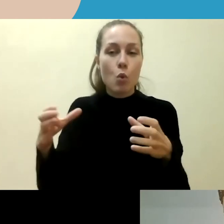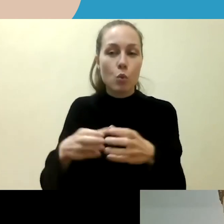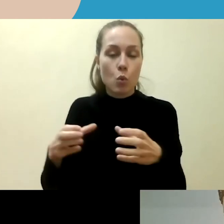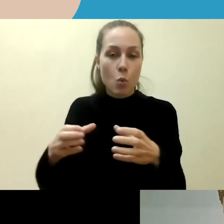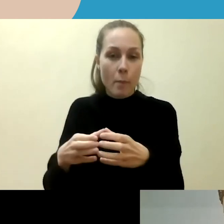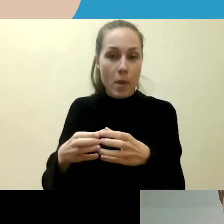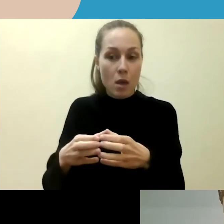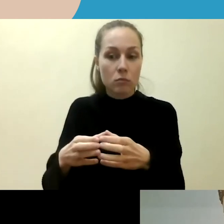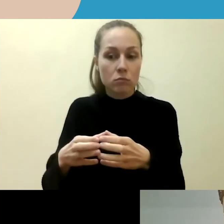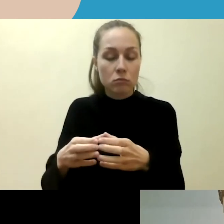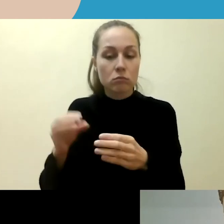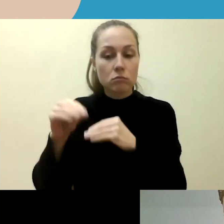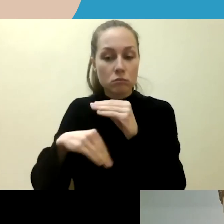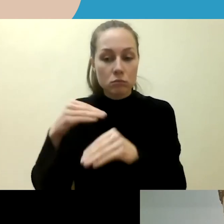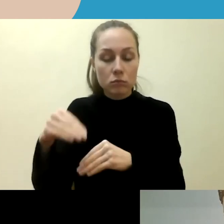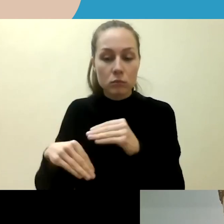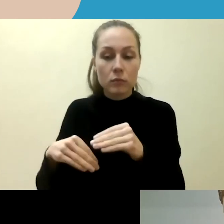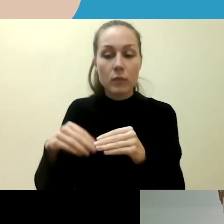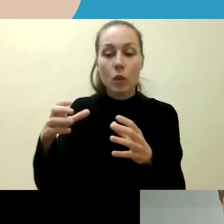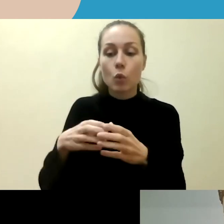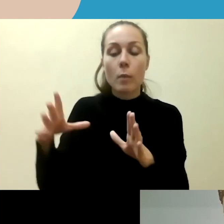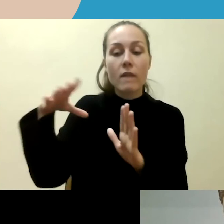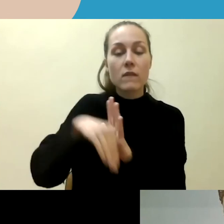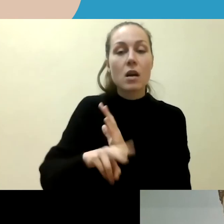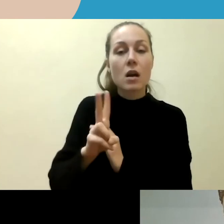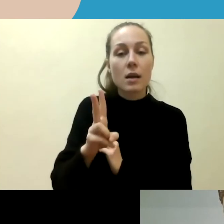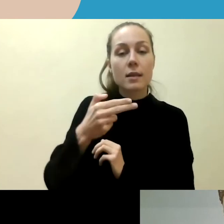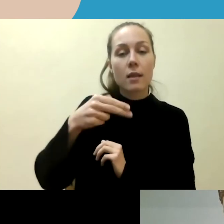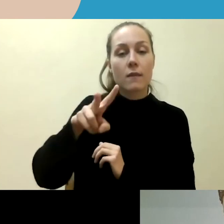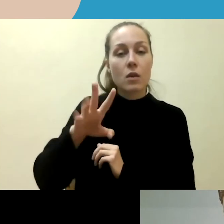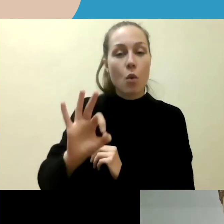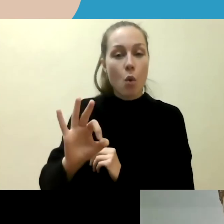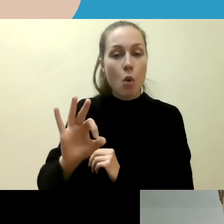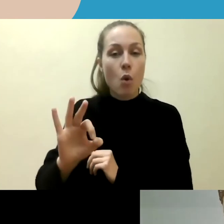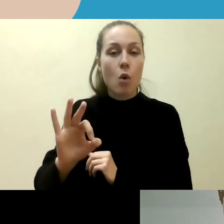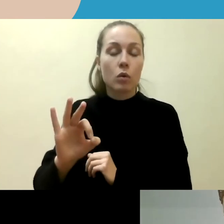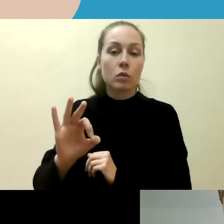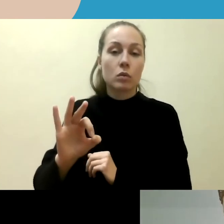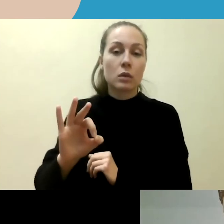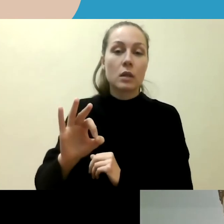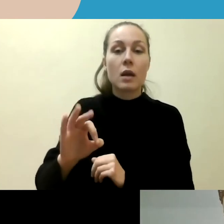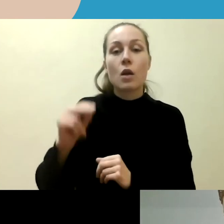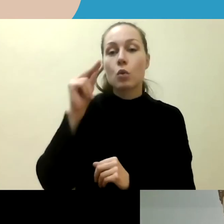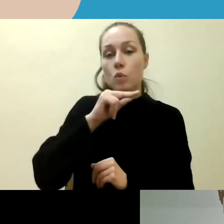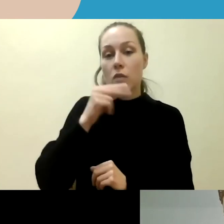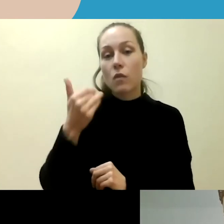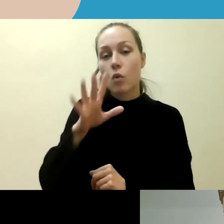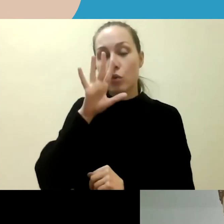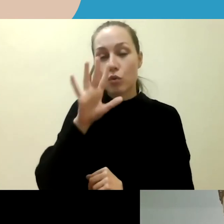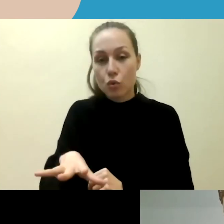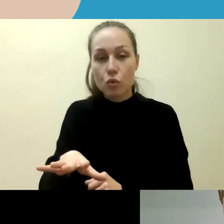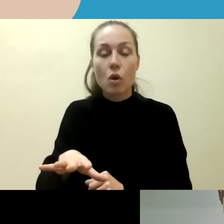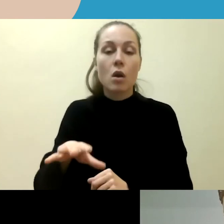tiek nedriusybinio organizacijų pažeidžiamų bendruomenio